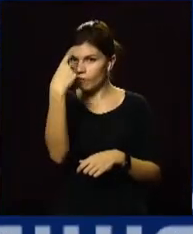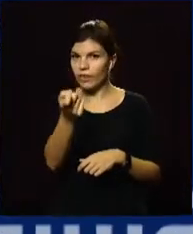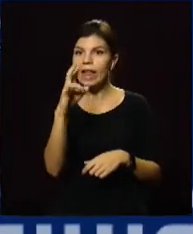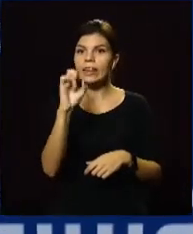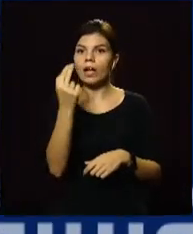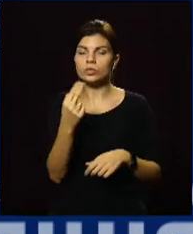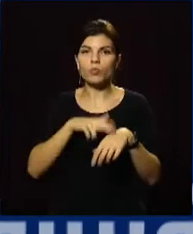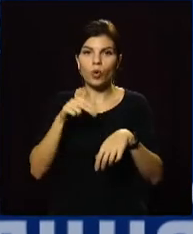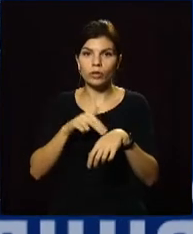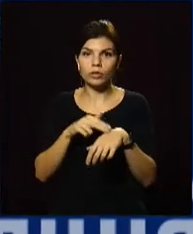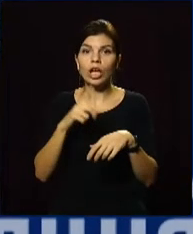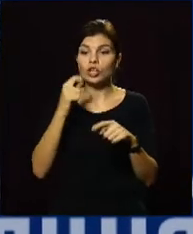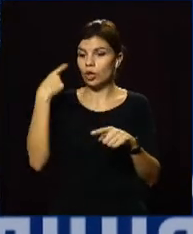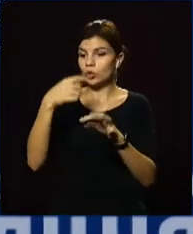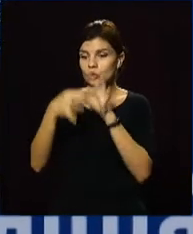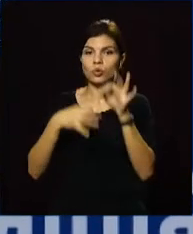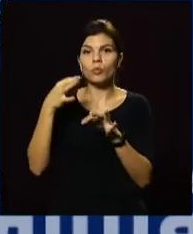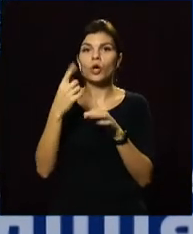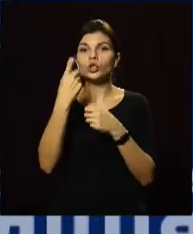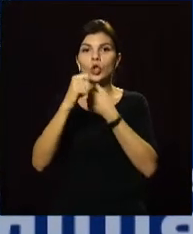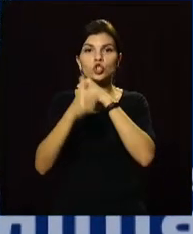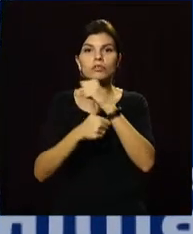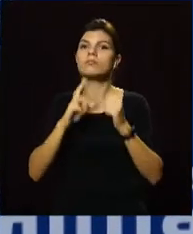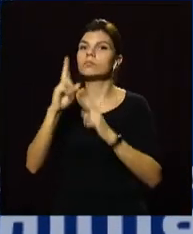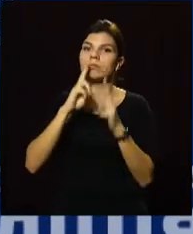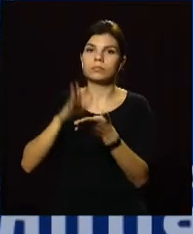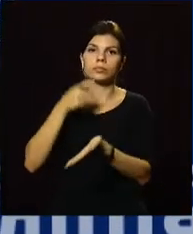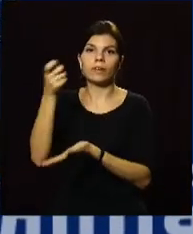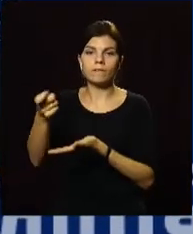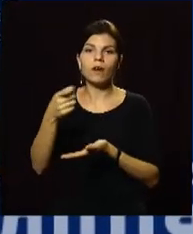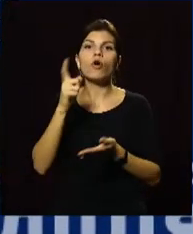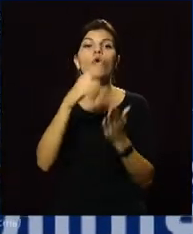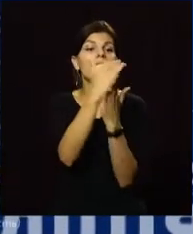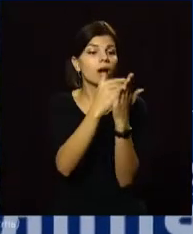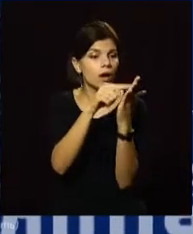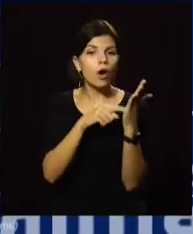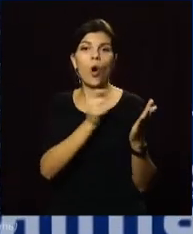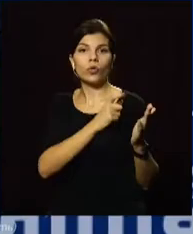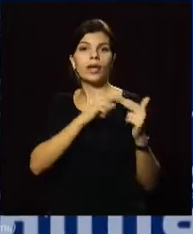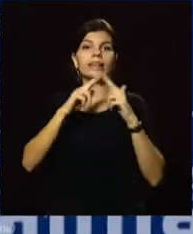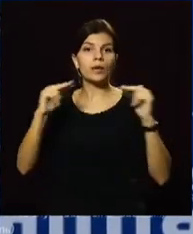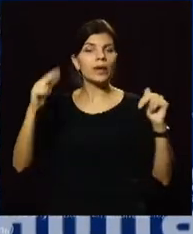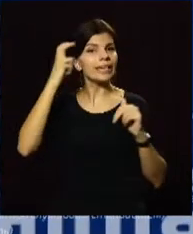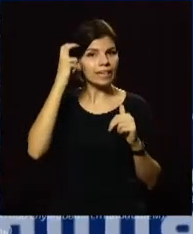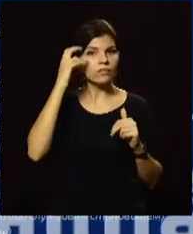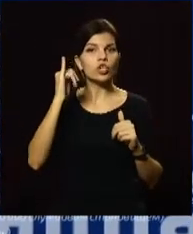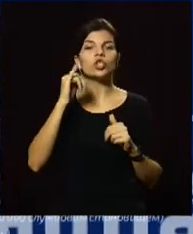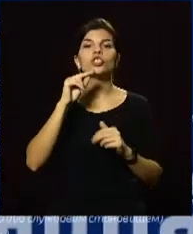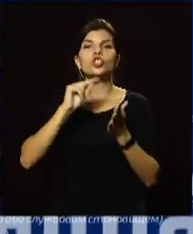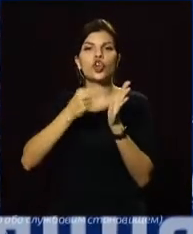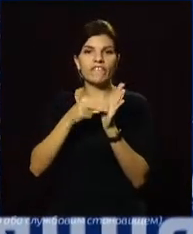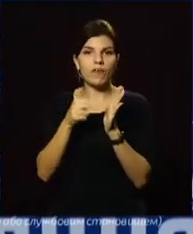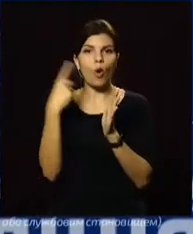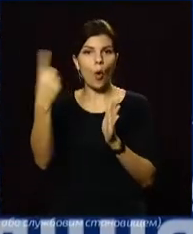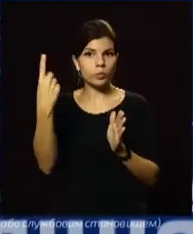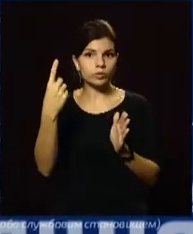Нацполіції. За добу надійшло 116 заяв. Серед тих, хто творить статистику – Одеська, Дніпропетровська, Київська та Чернівецька